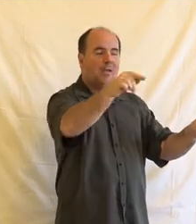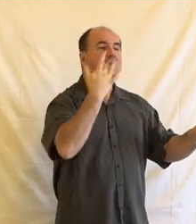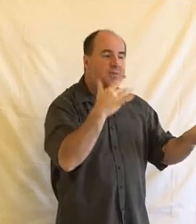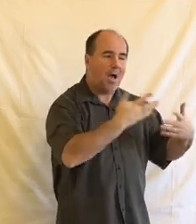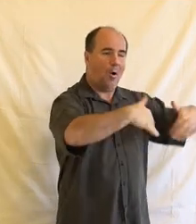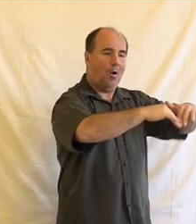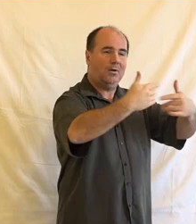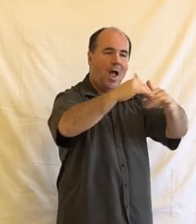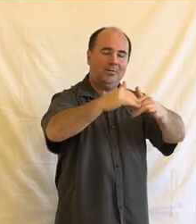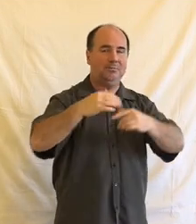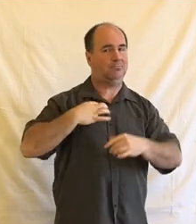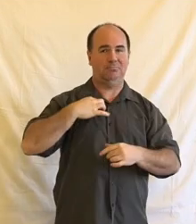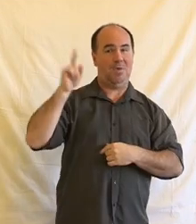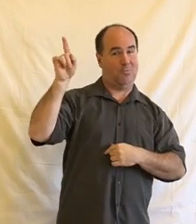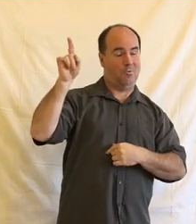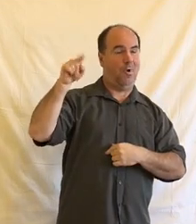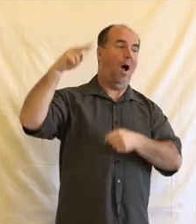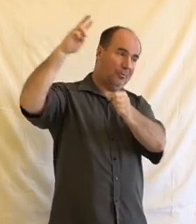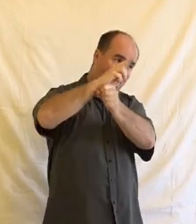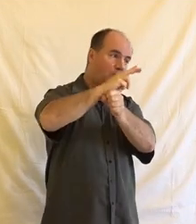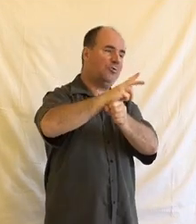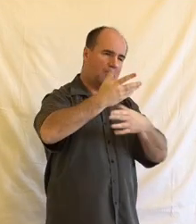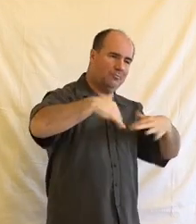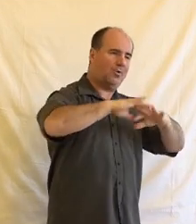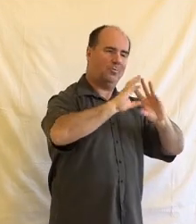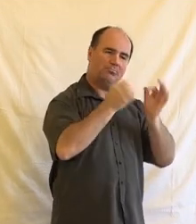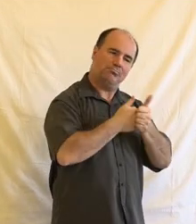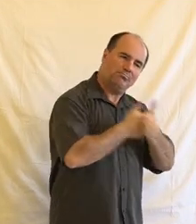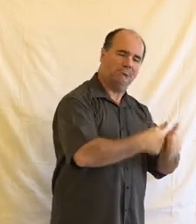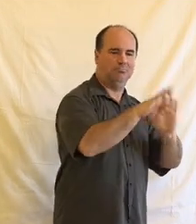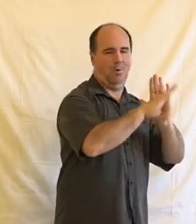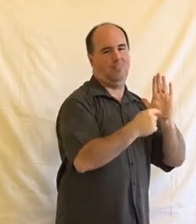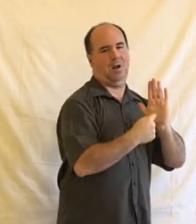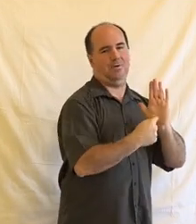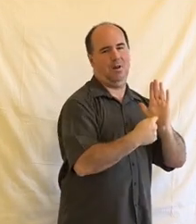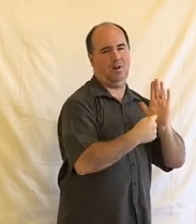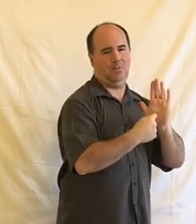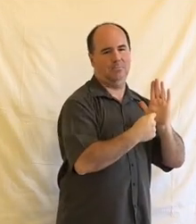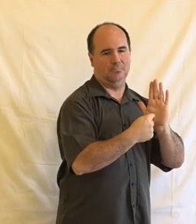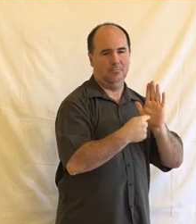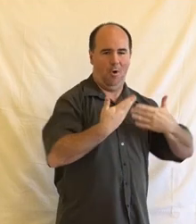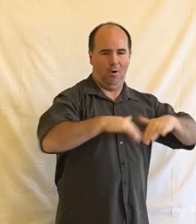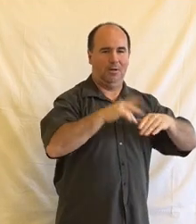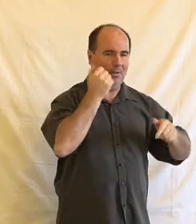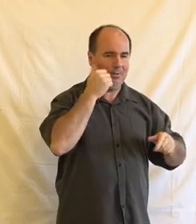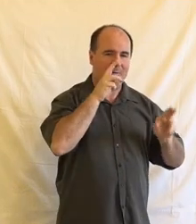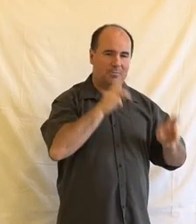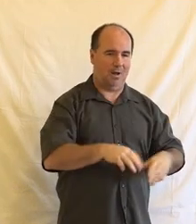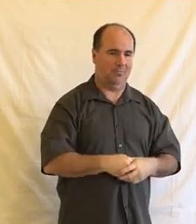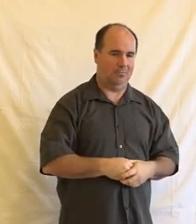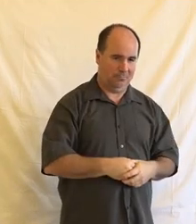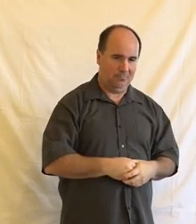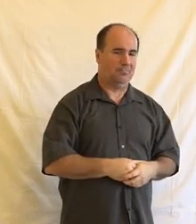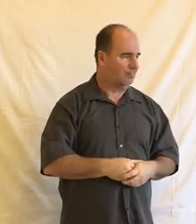přistoupí, pokud opravdu ten výsledek je dobrý. To znamená, že je přiměřeným způsobem chráněna ta hodnota, ty